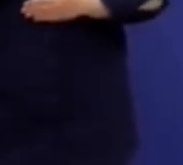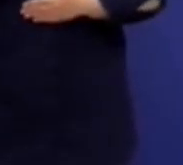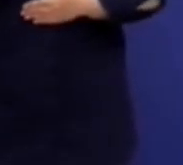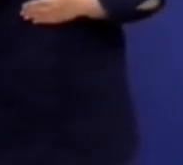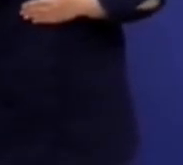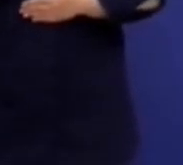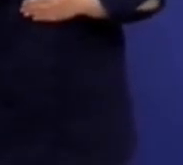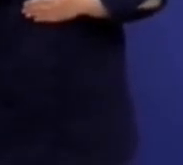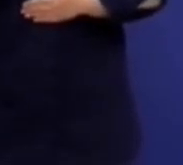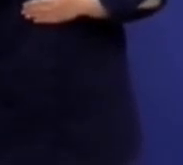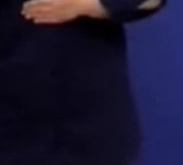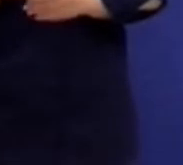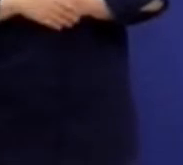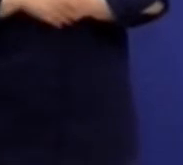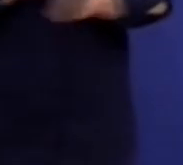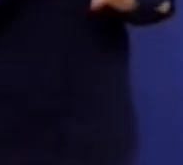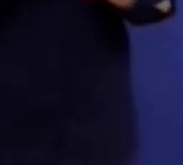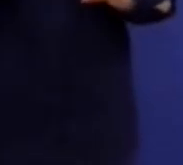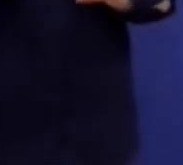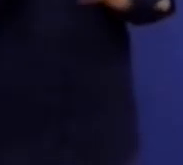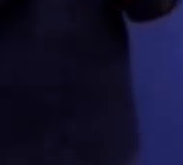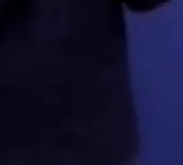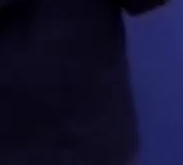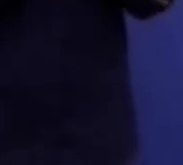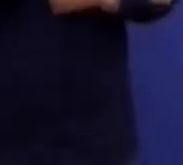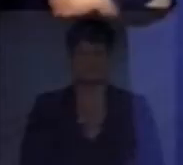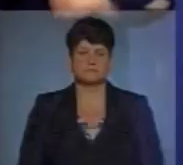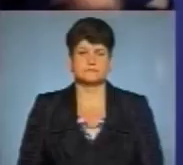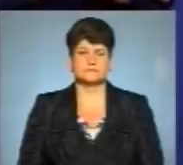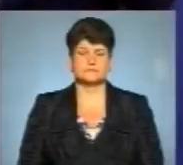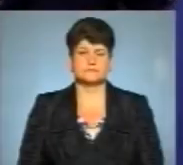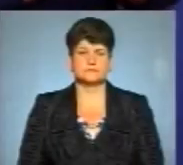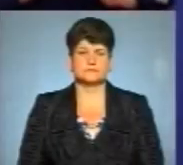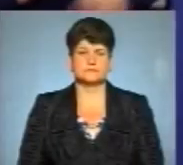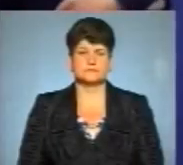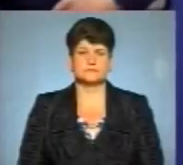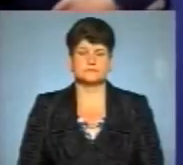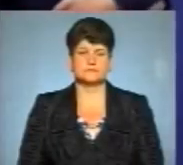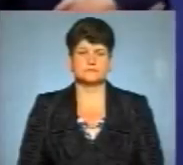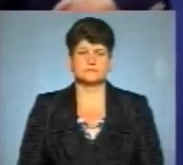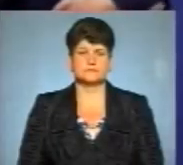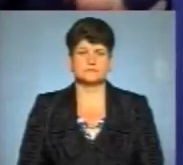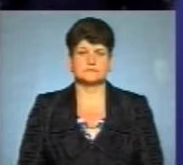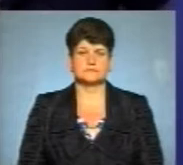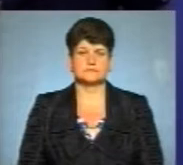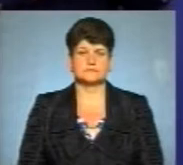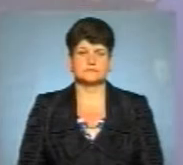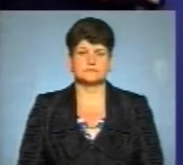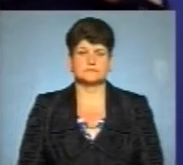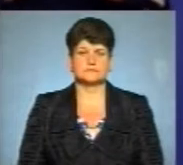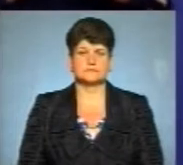області 112, в місті Київ 95, а також в Вінницькій області 81.